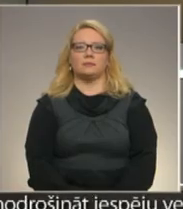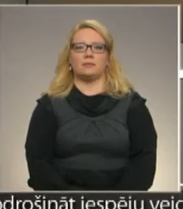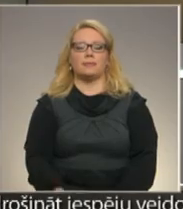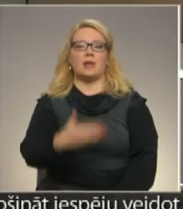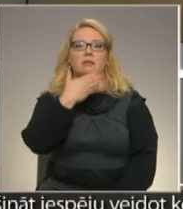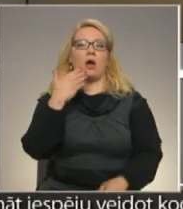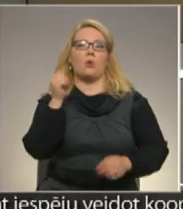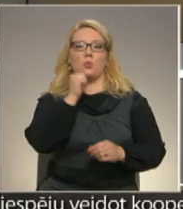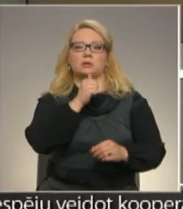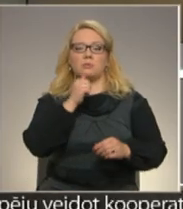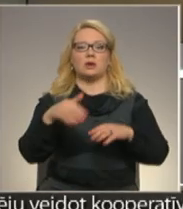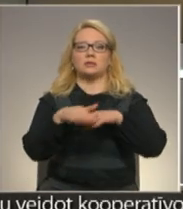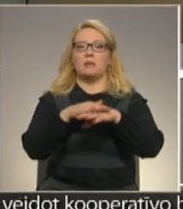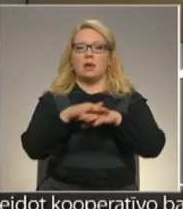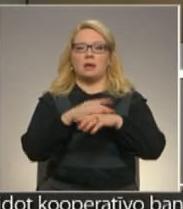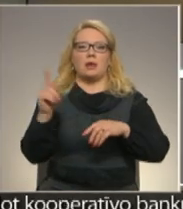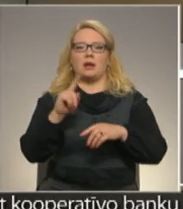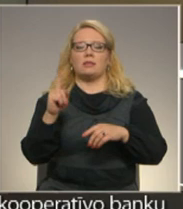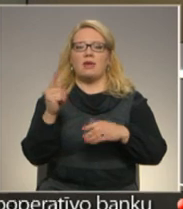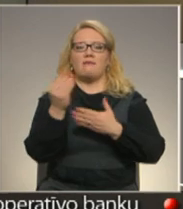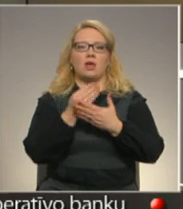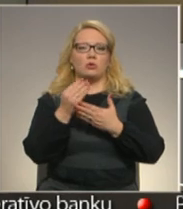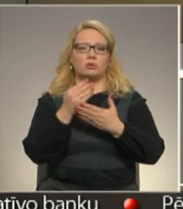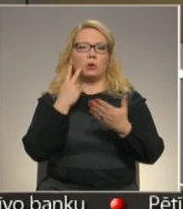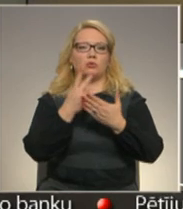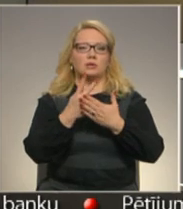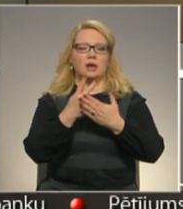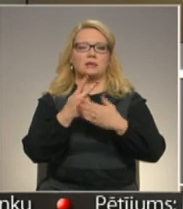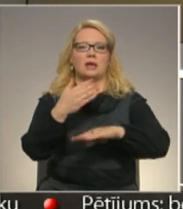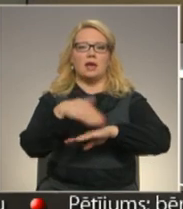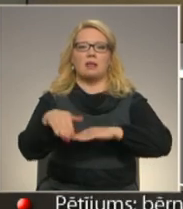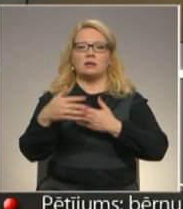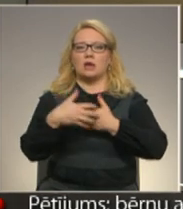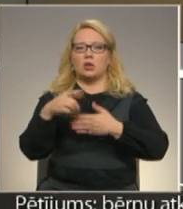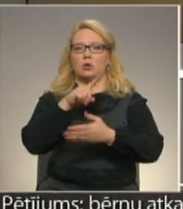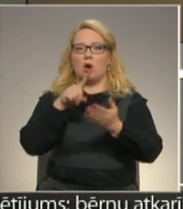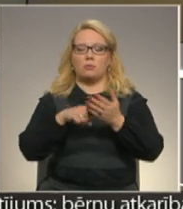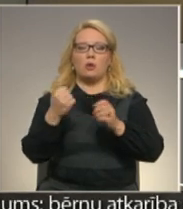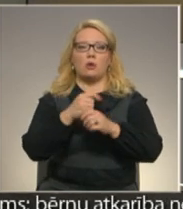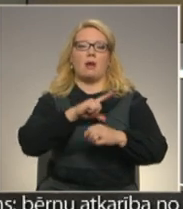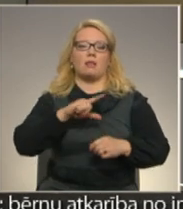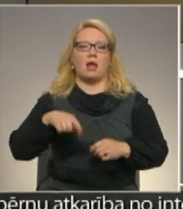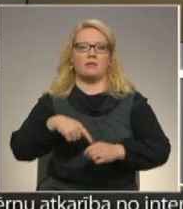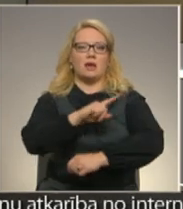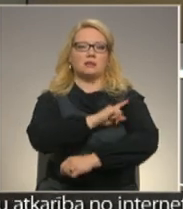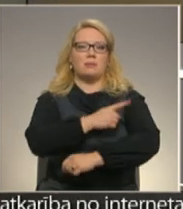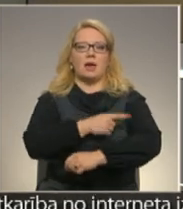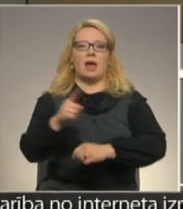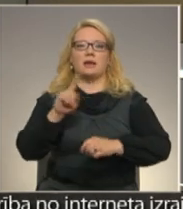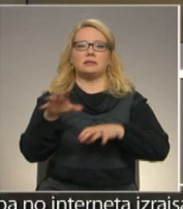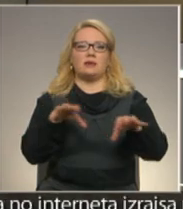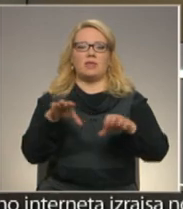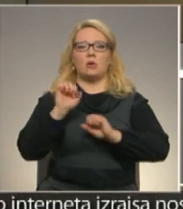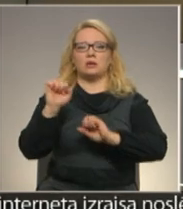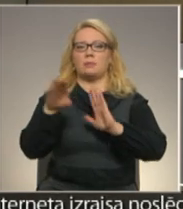Nav noslēpums, ka sabiedrībā valda neviennozīmīgs uzskats Iela skaķu jautājumā. Tomēr Latvijā spēkā ir dzīvnieka aizsardzības